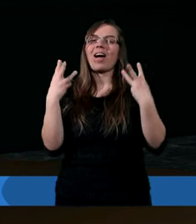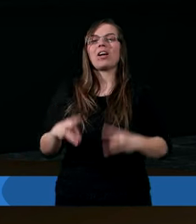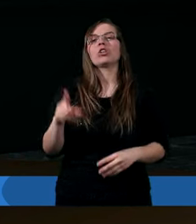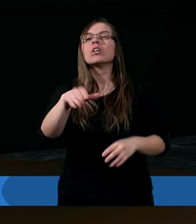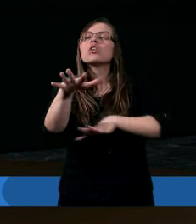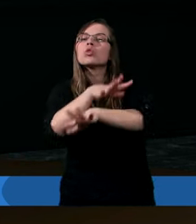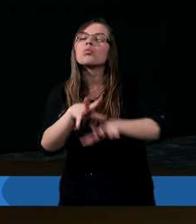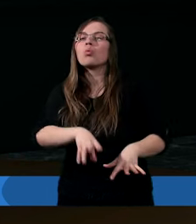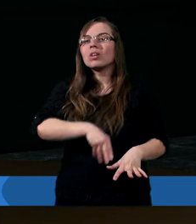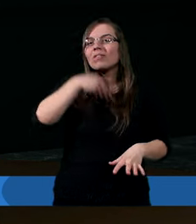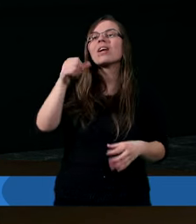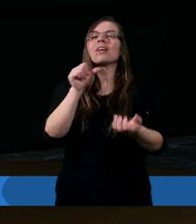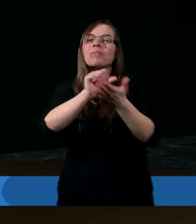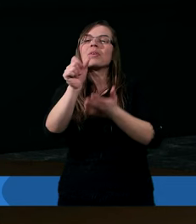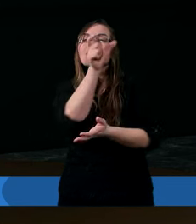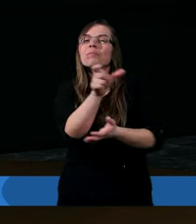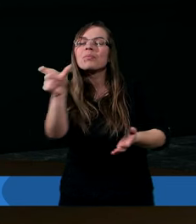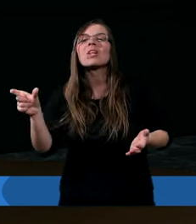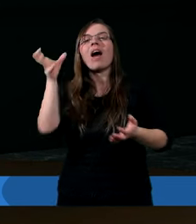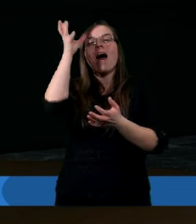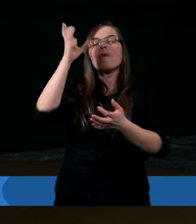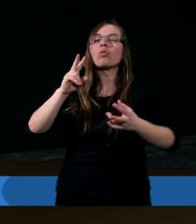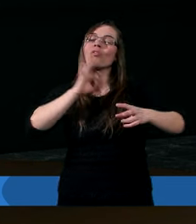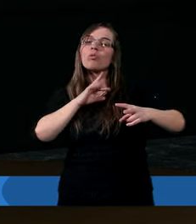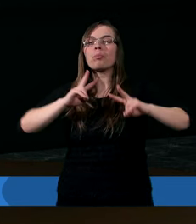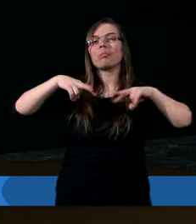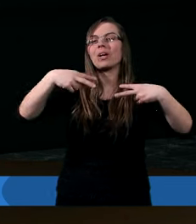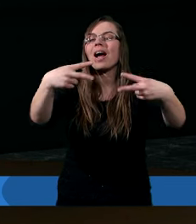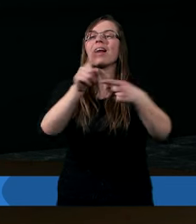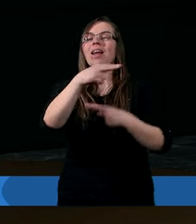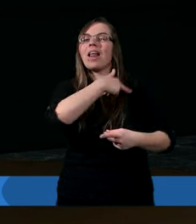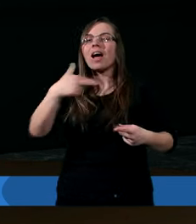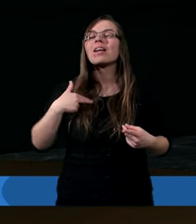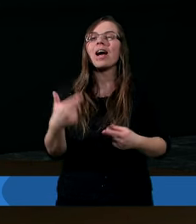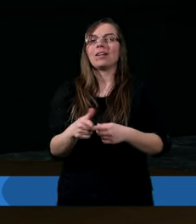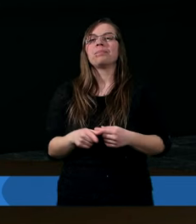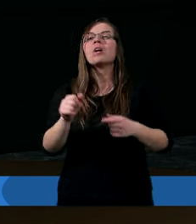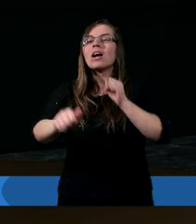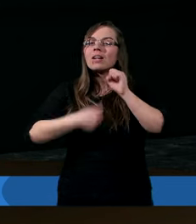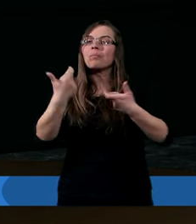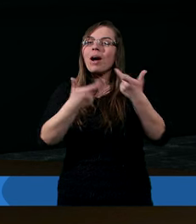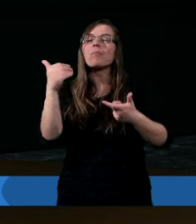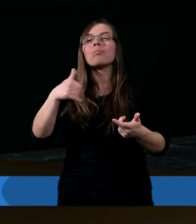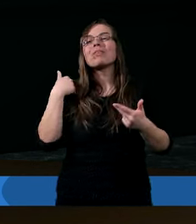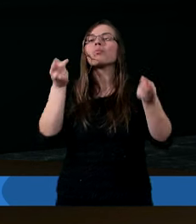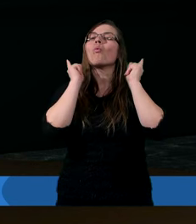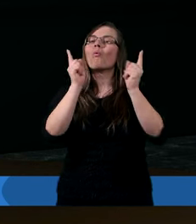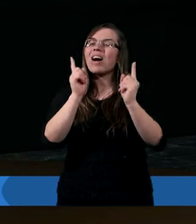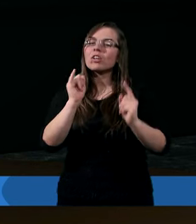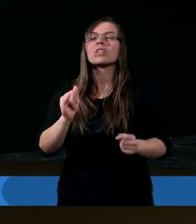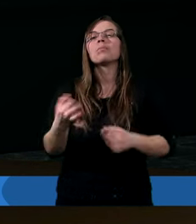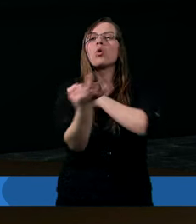które Duch Twój Święty przez swoich autorów przekazał nam. Spraw Panie, abyśmy byli uważnymi